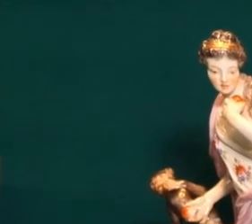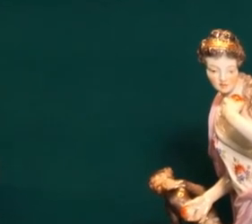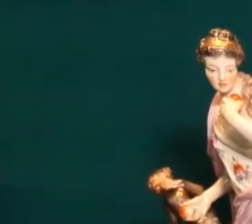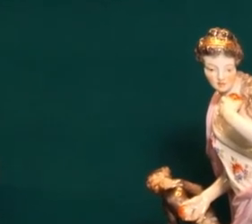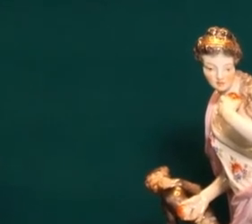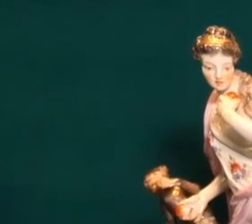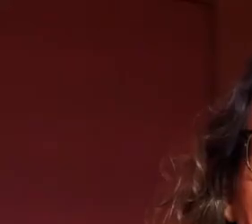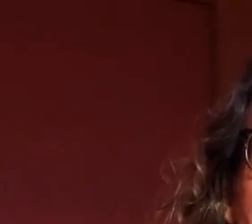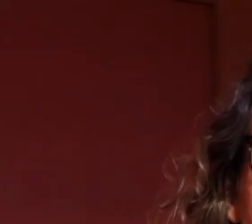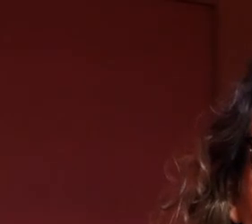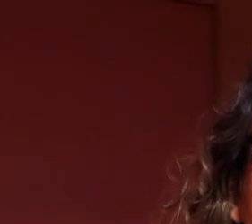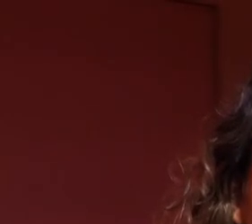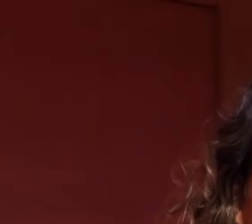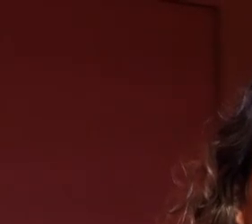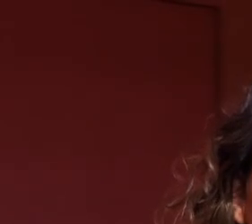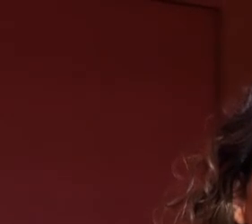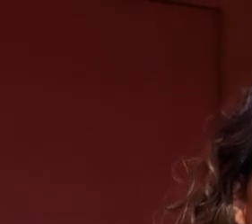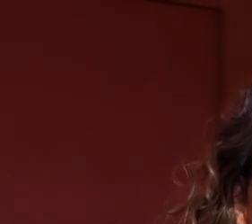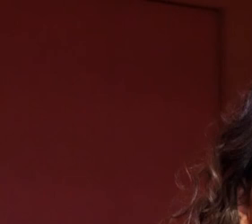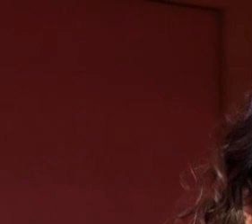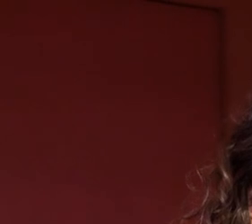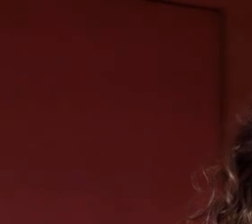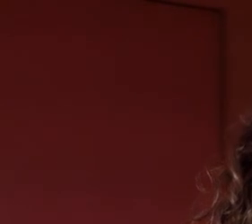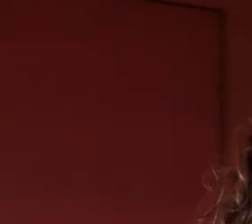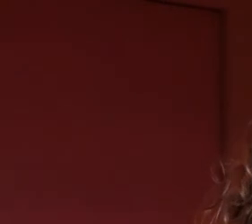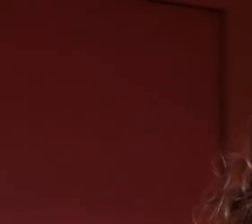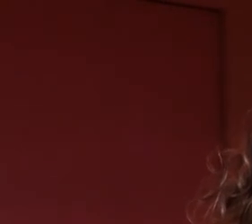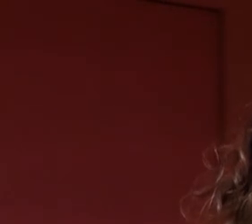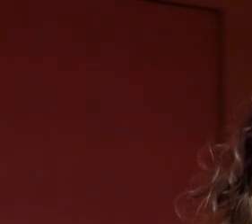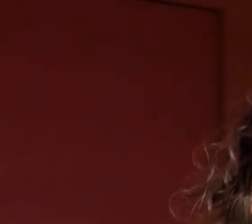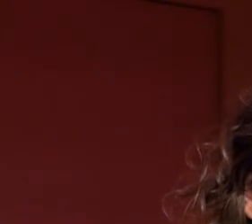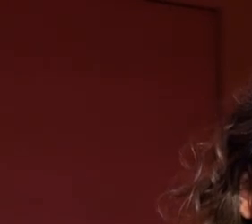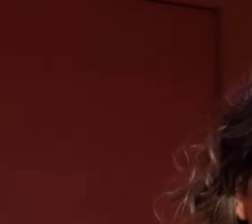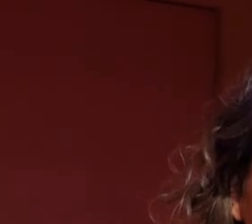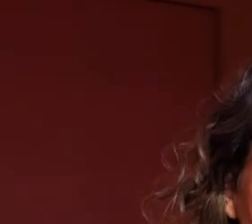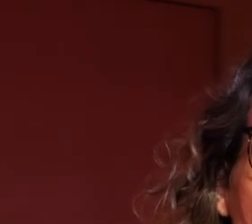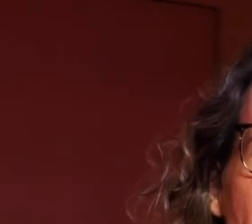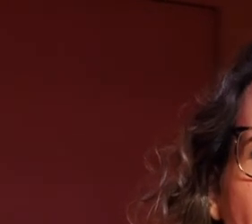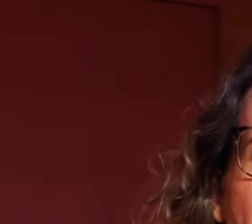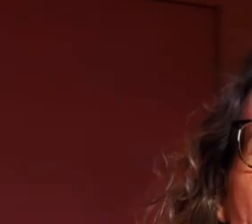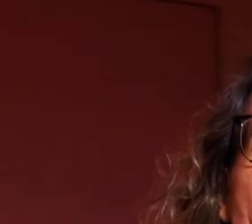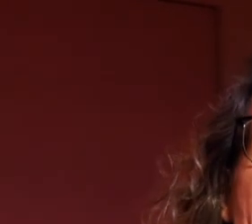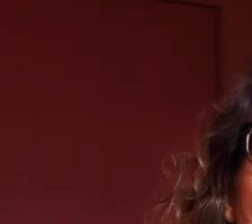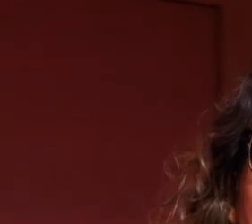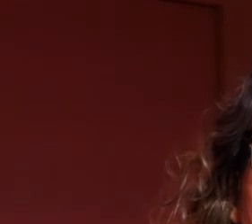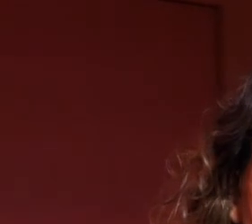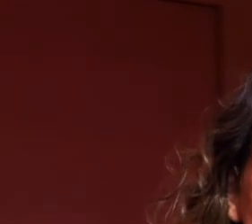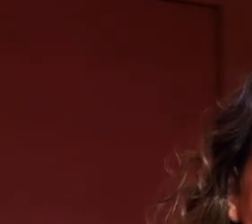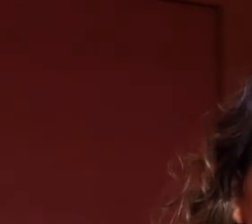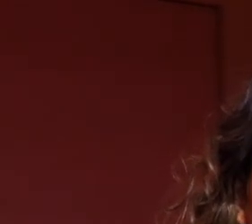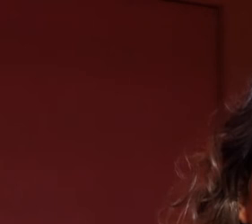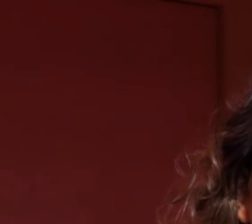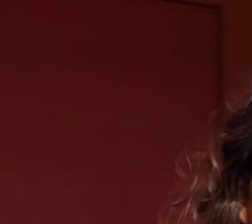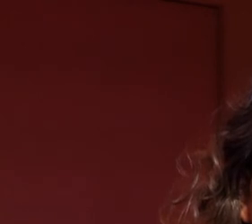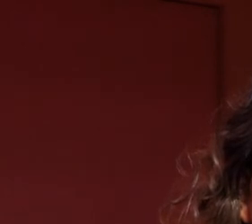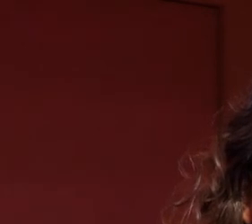Herzlich willkommen hier im Meissen-Porzellan-Museum. Mein Name ist Anja Hell, ich bin die Geschäftsführerin der Meissen-Porzellan-Stiftung,